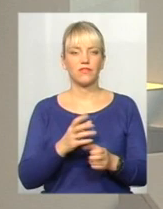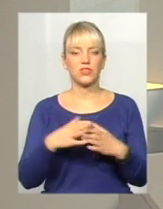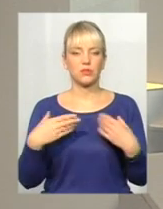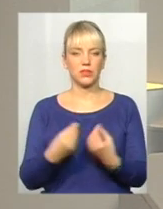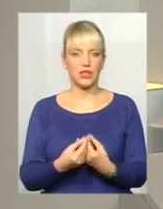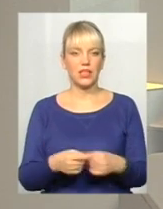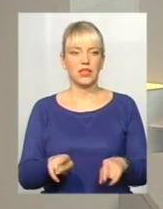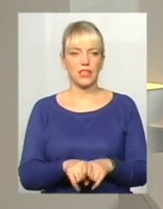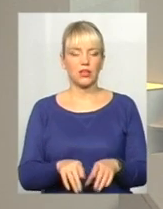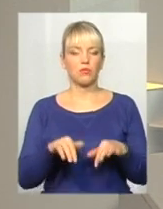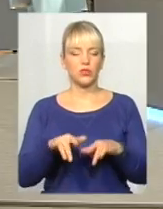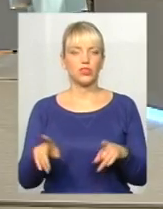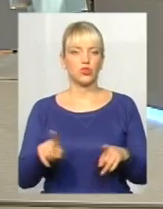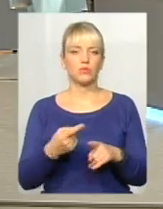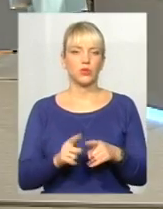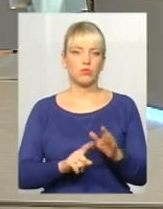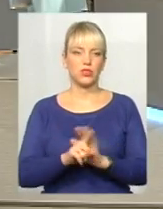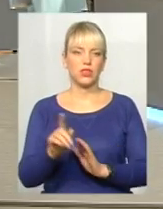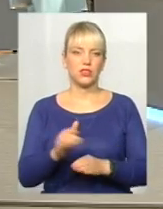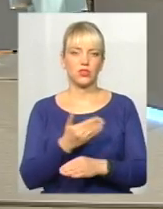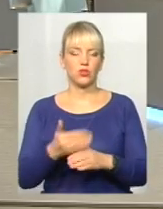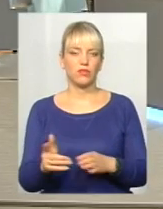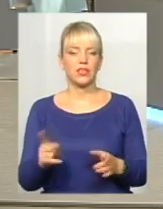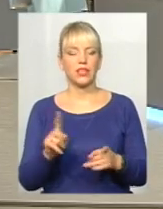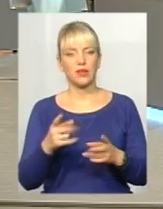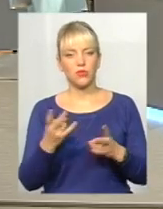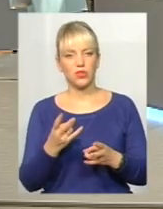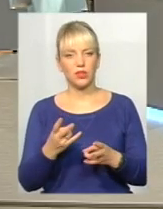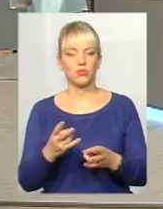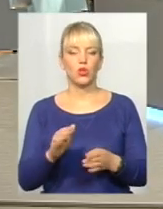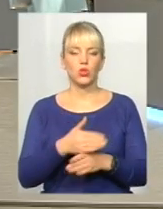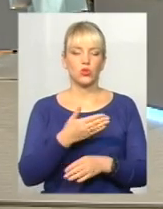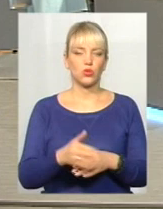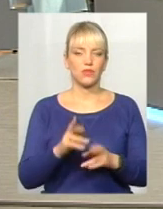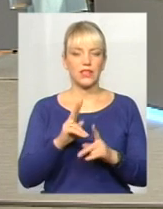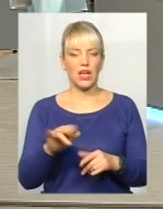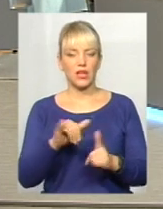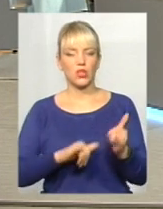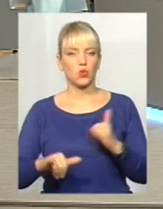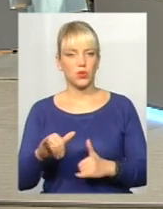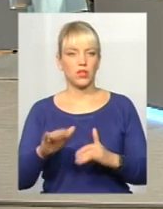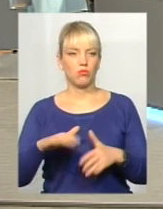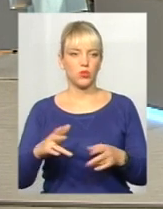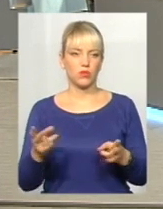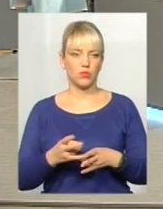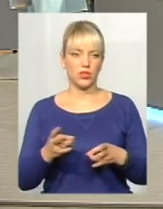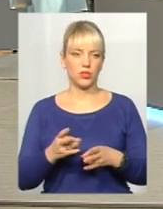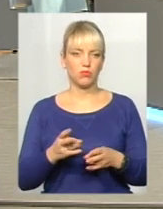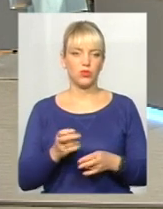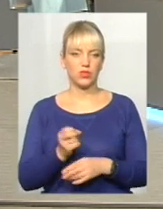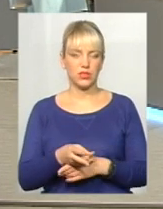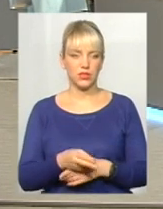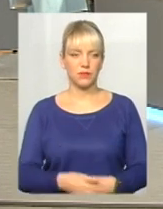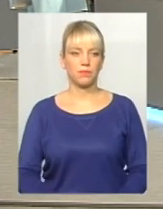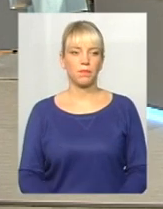процес, щоб його сортувати? От яке сміття потрібно сортувати, як і куди його потім можна діти? Дозвольте, я